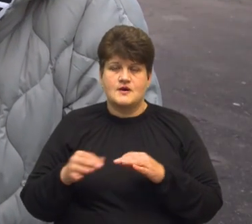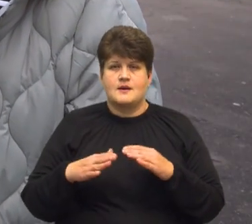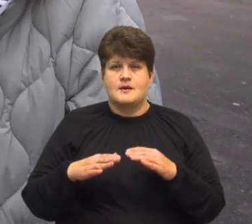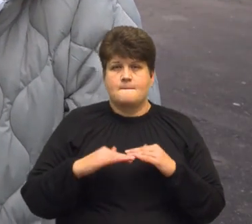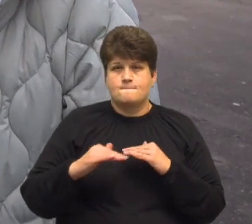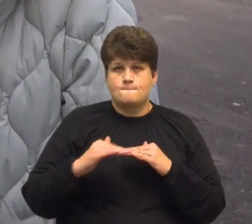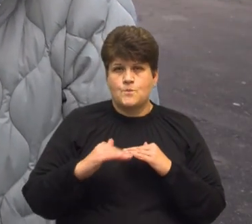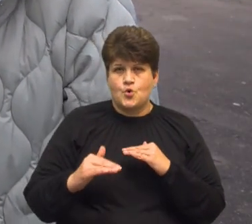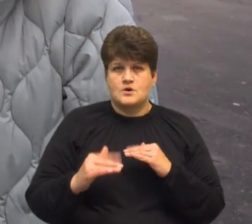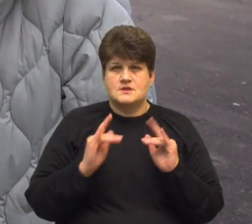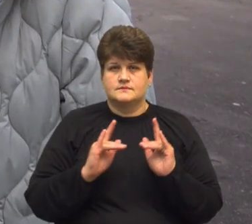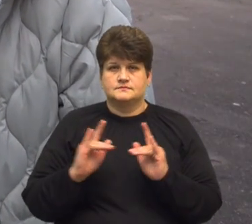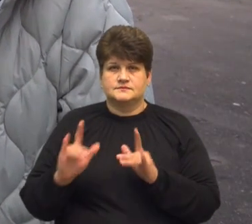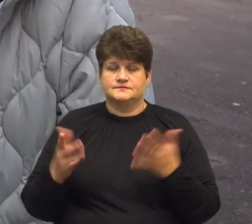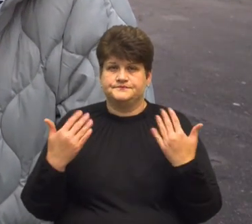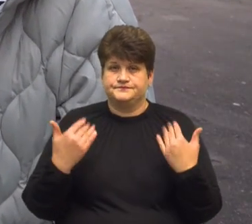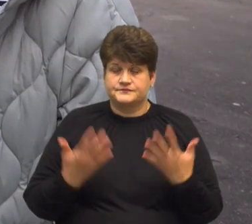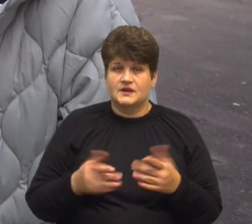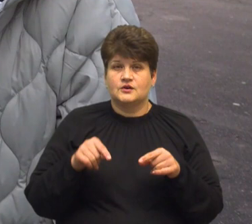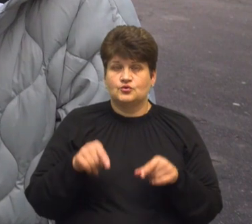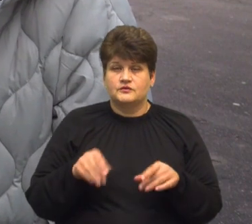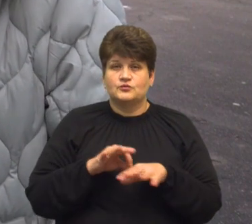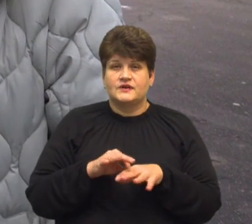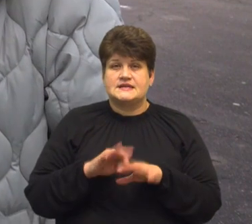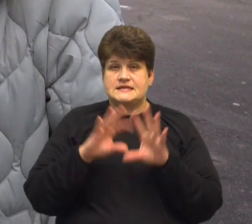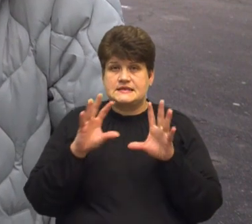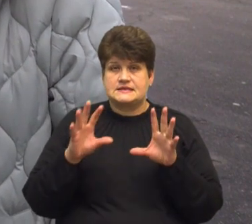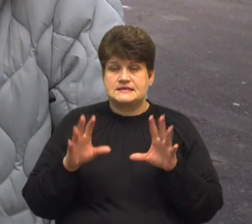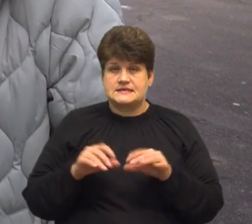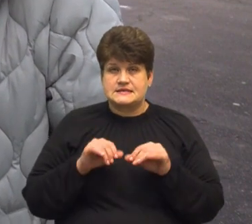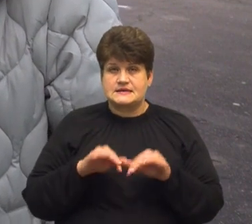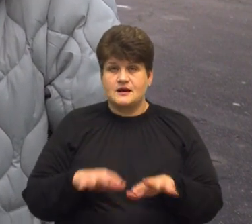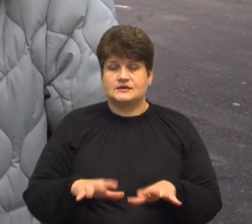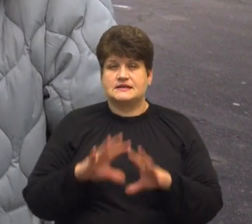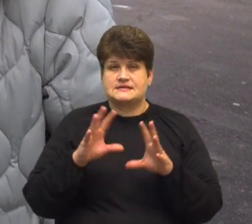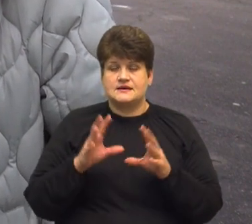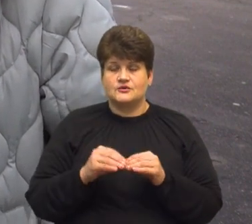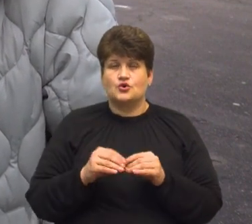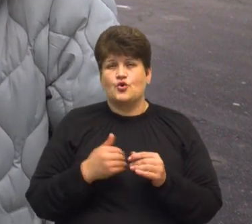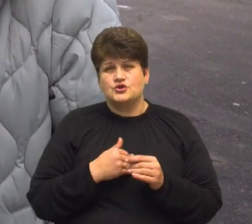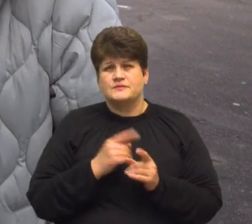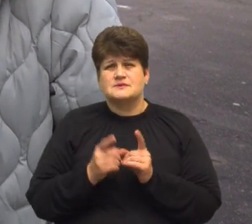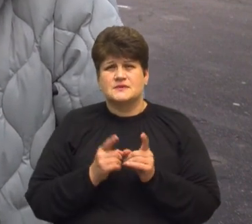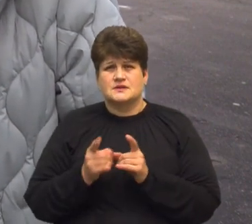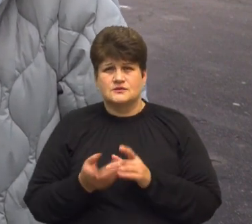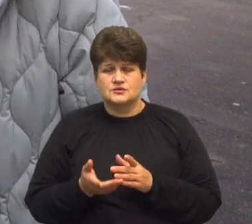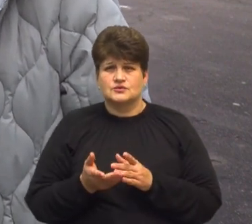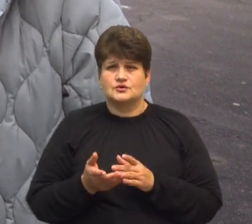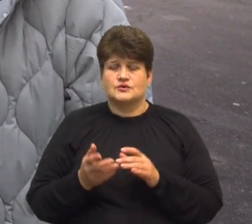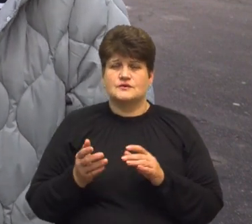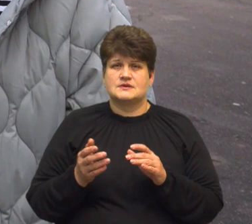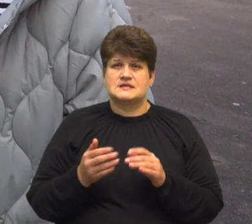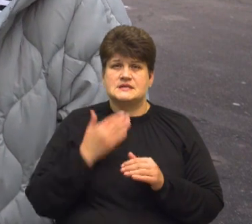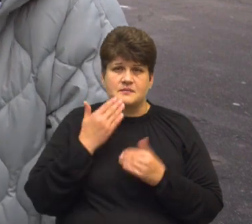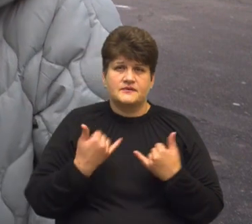заходи загальношкільні на цьому подвір'ї. Ну і хочеться трошки, щоб воно теж змінилося відповідно до запитів наших